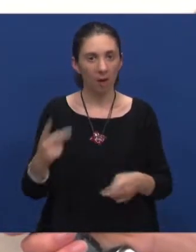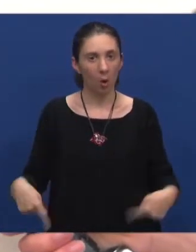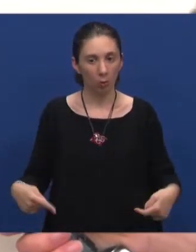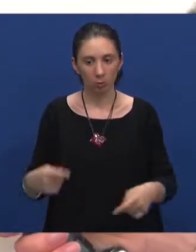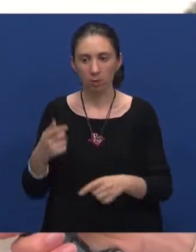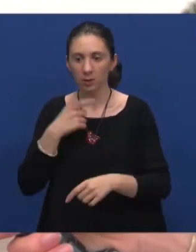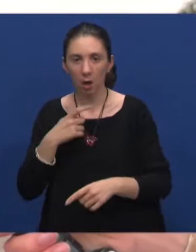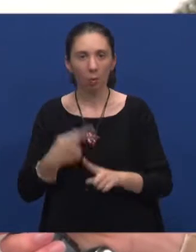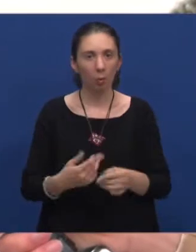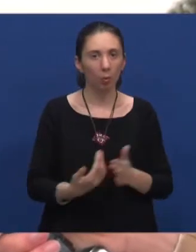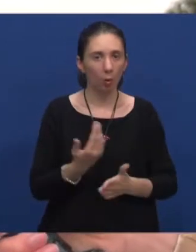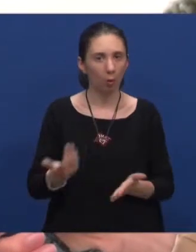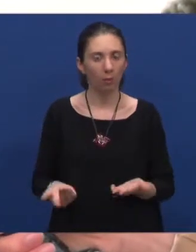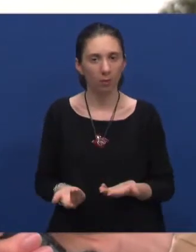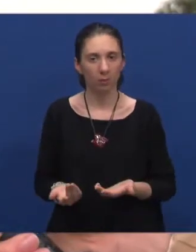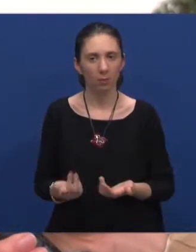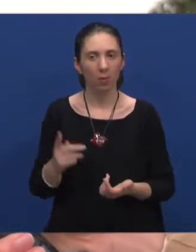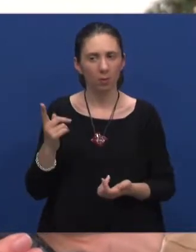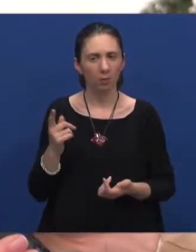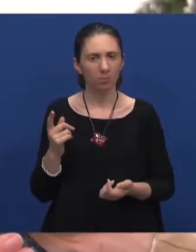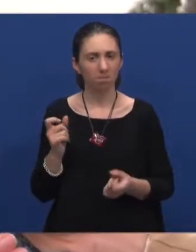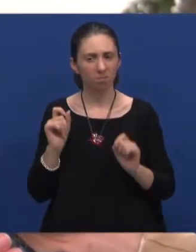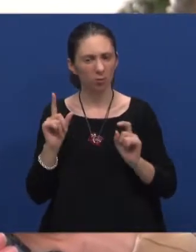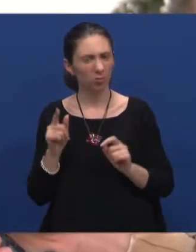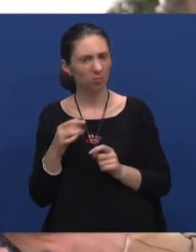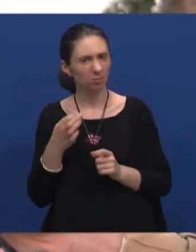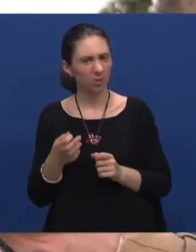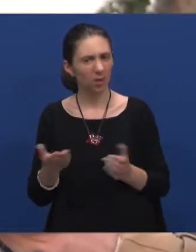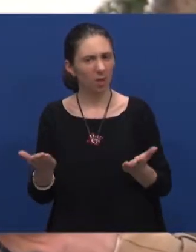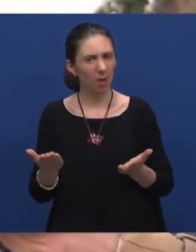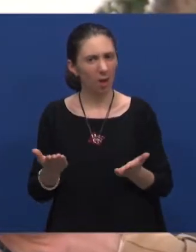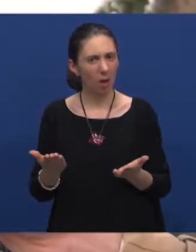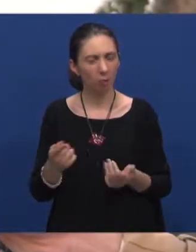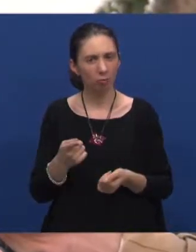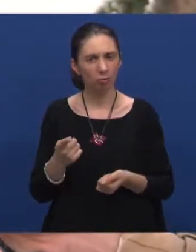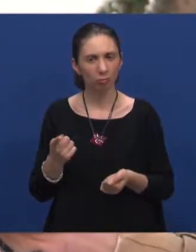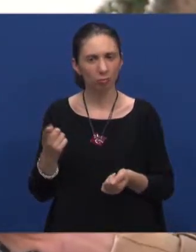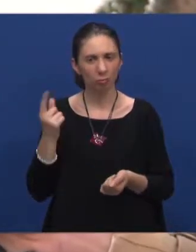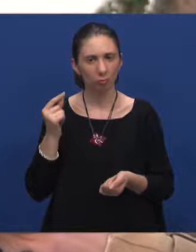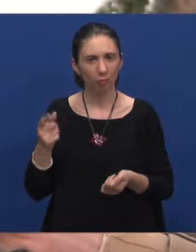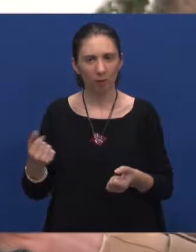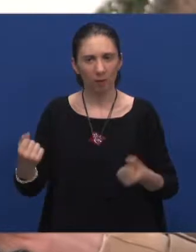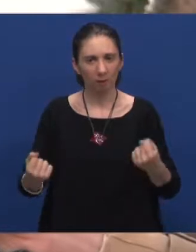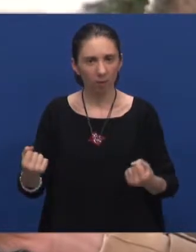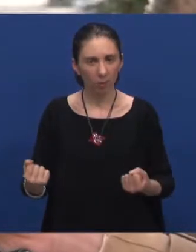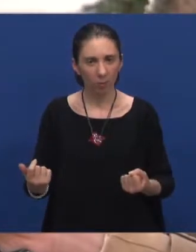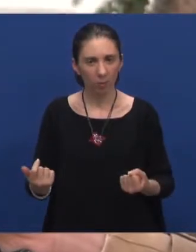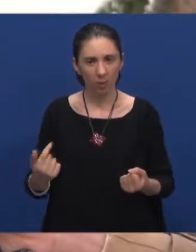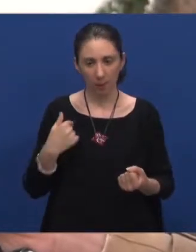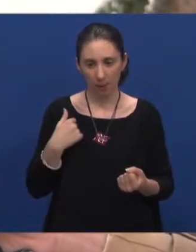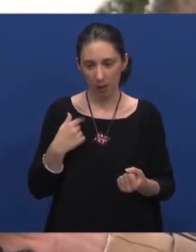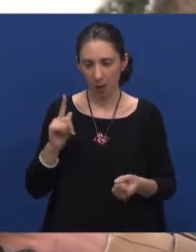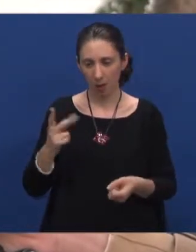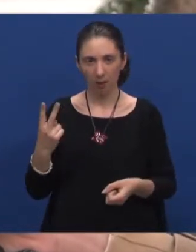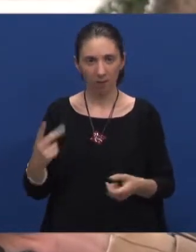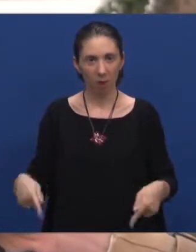starim i novim pa je on u čudu pitao kao kako će on voziti mene sa